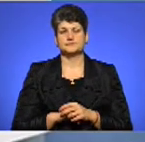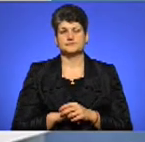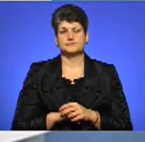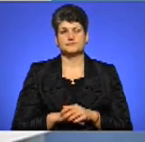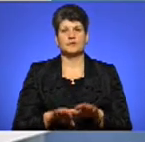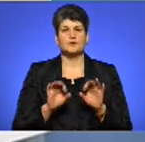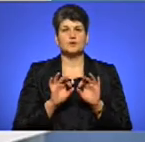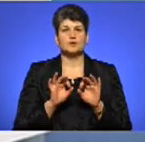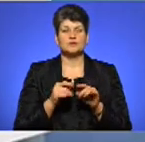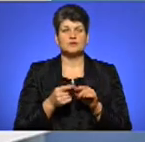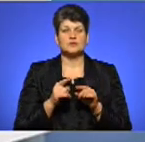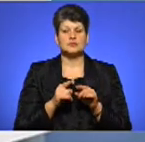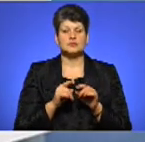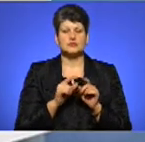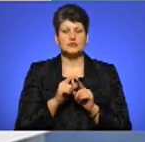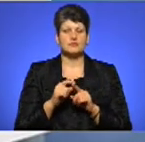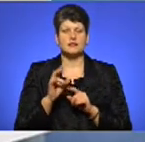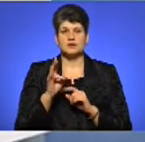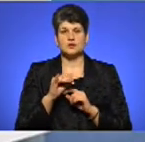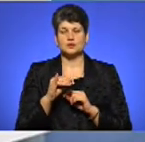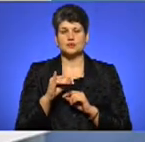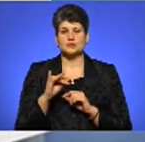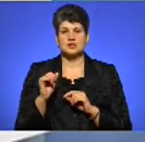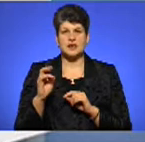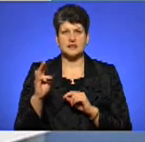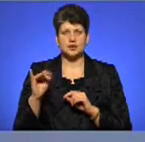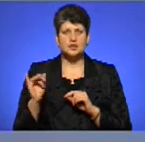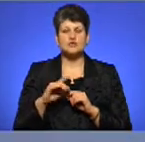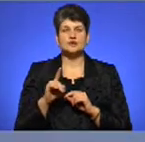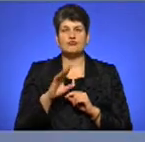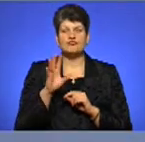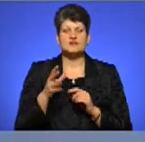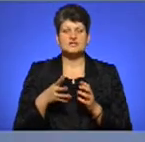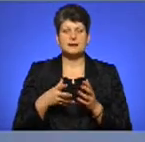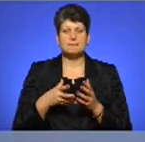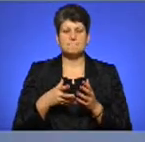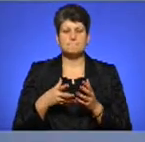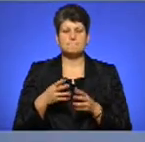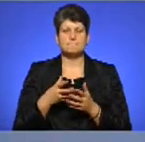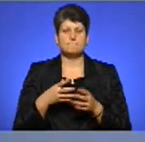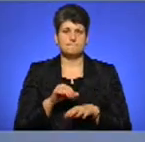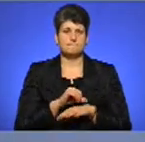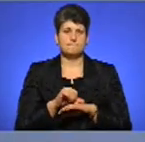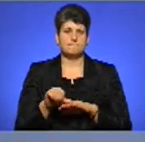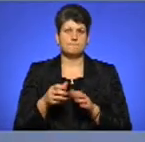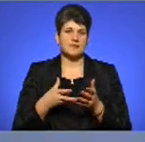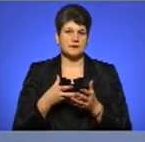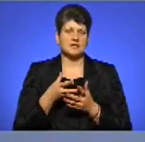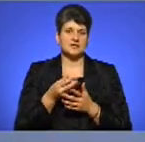Прокоментуйте, будь ласка, слова Ніни Южаніну і щодо того, що всі митні платежі будуть спрямовані саме у пенсійний фонд.